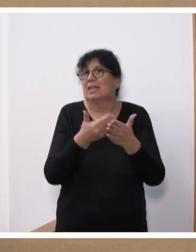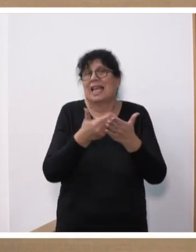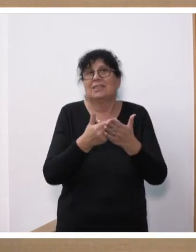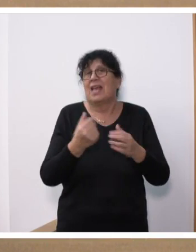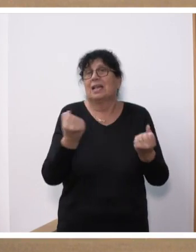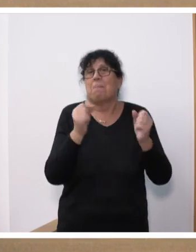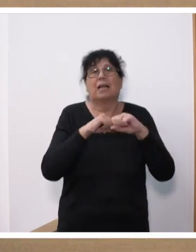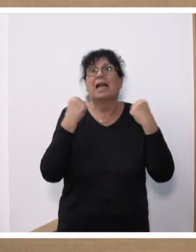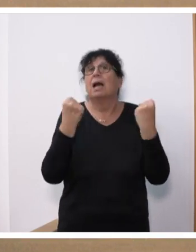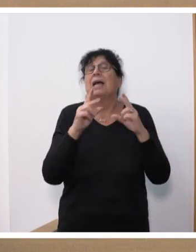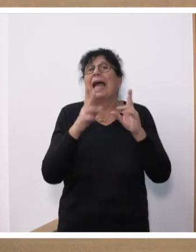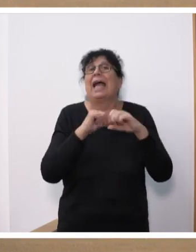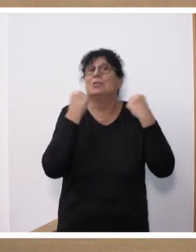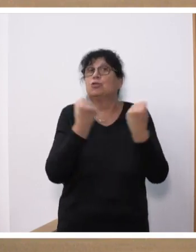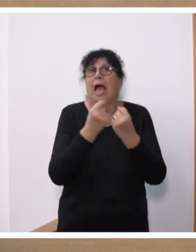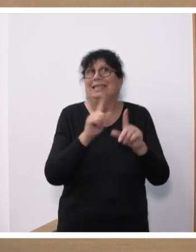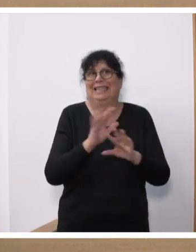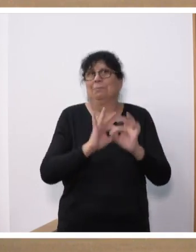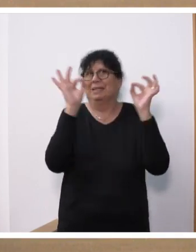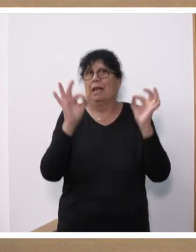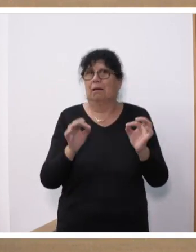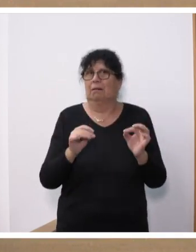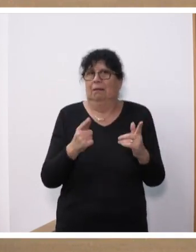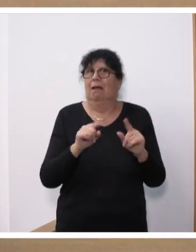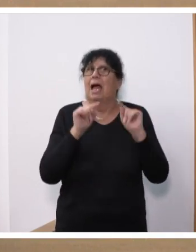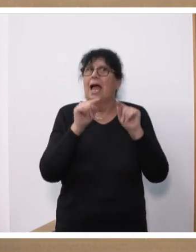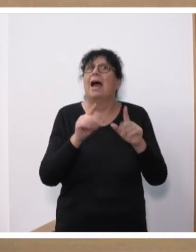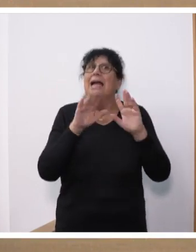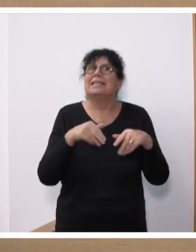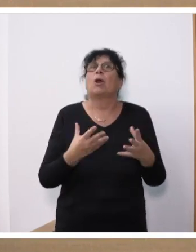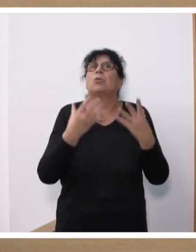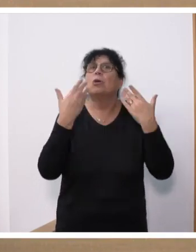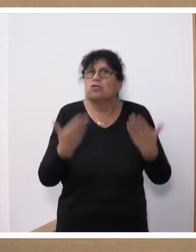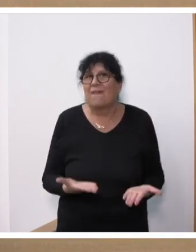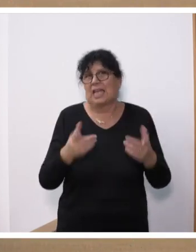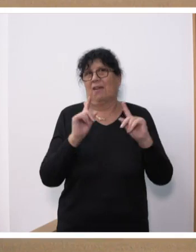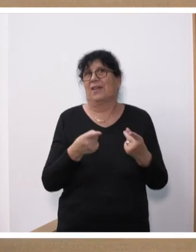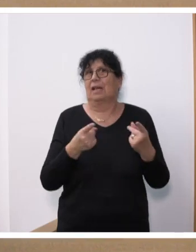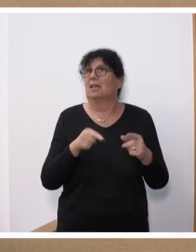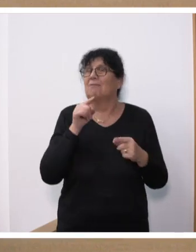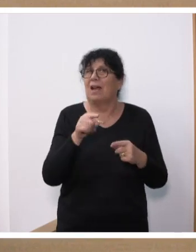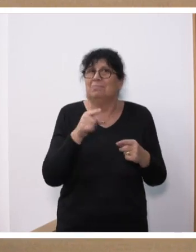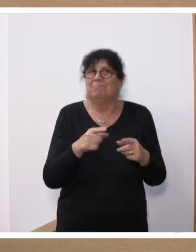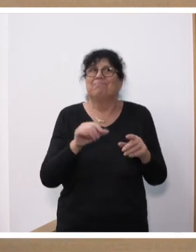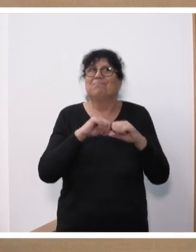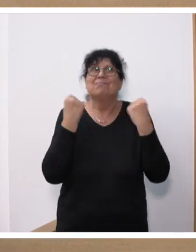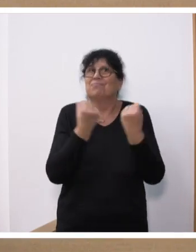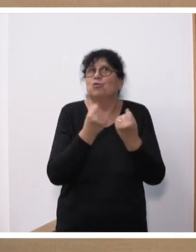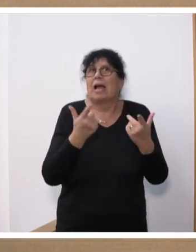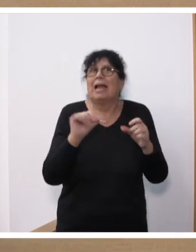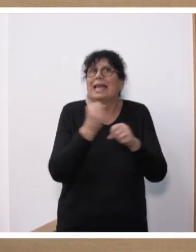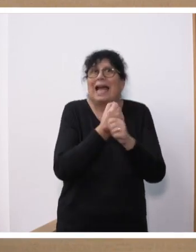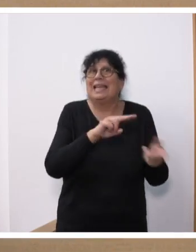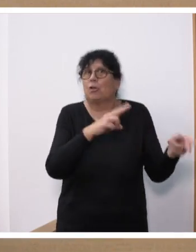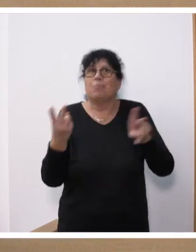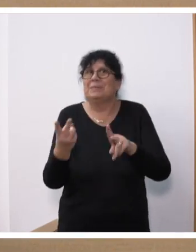Rechtsstaat auch nicht wehrhafter. Im Gegenteil, er lässt ihn umso schwächer erscheinen, weil er nicht in der Lage ist, die Dinge auch durchzusetzen,